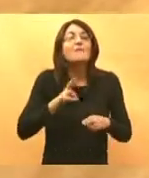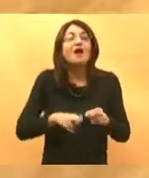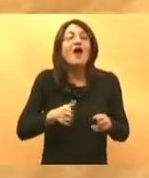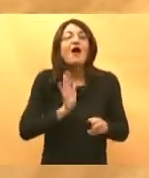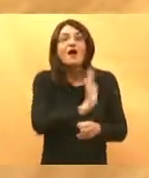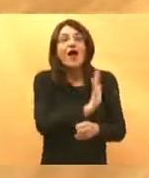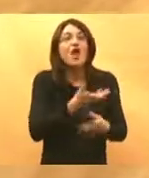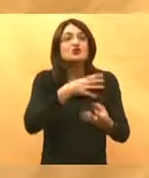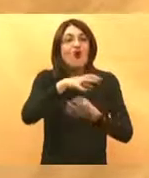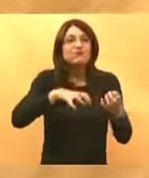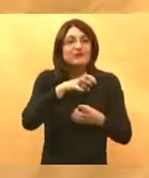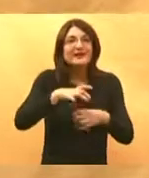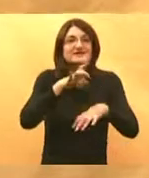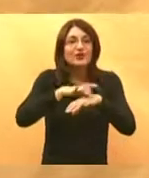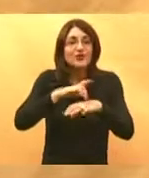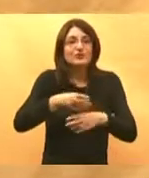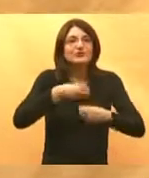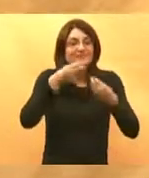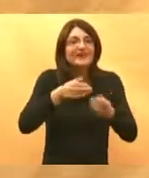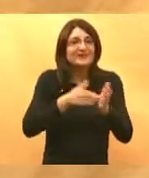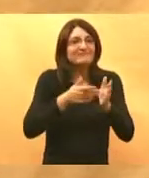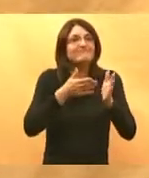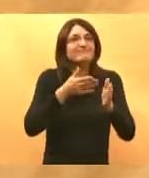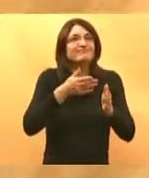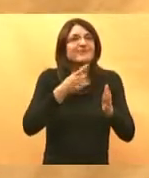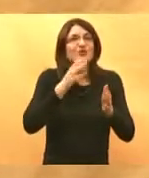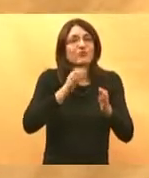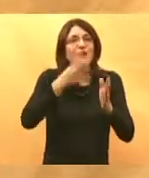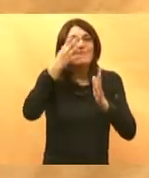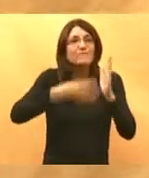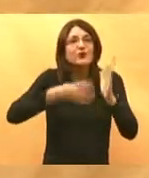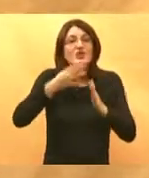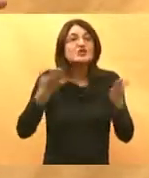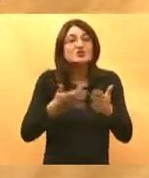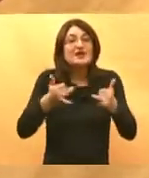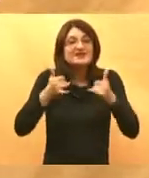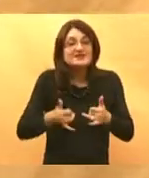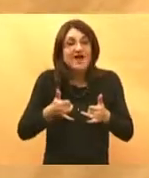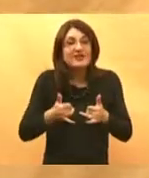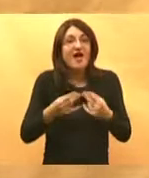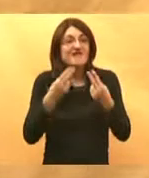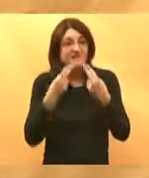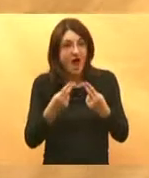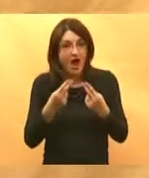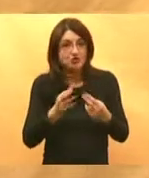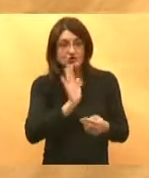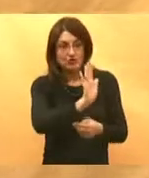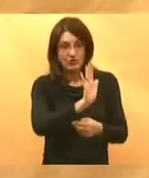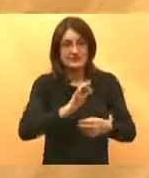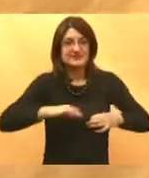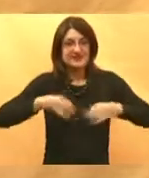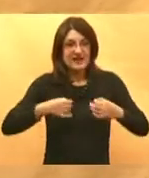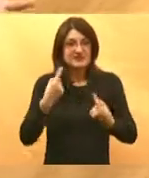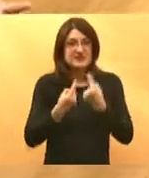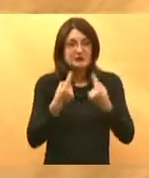ostalih u sustavu i da donekle barem nauče procijeniti što je trenutno vrlo značajno u njihovom zdravstvenom stanju